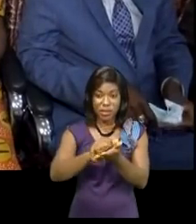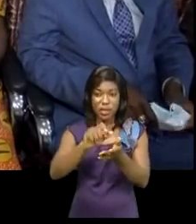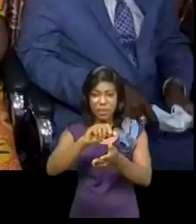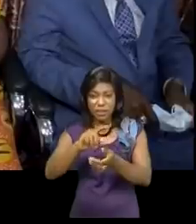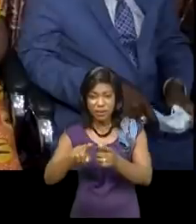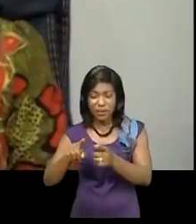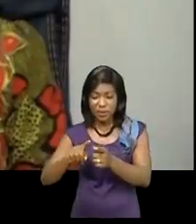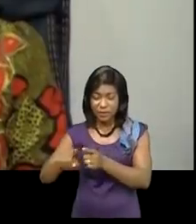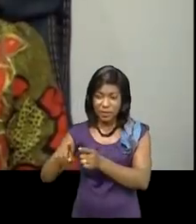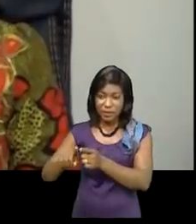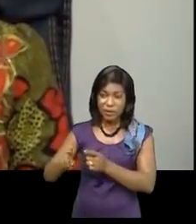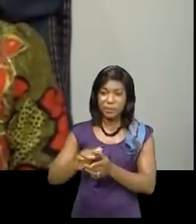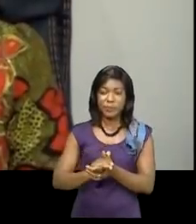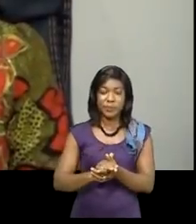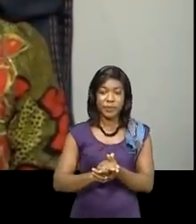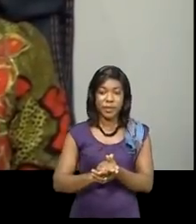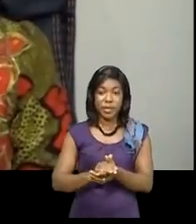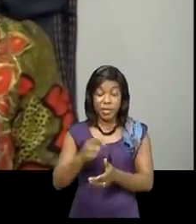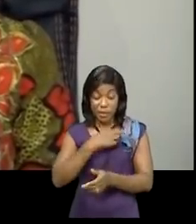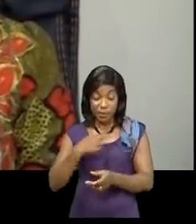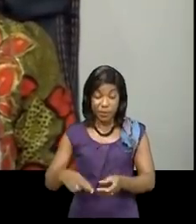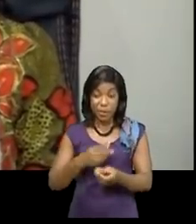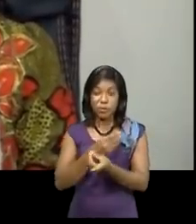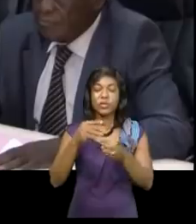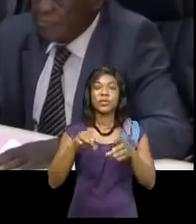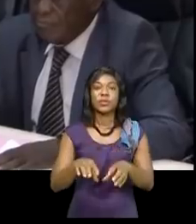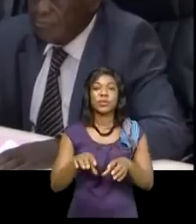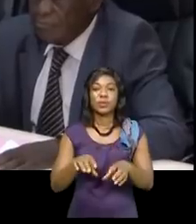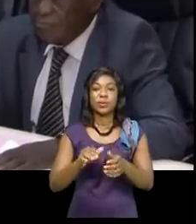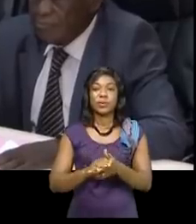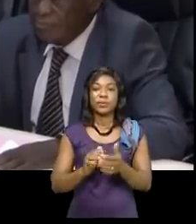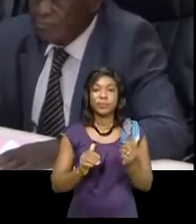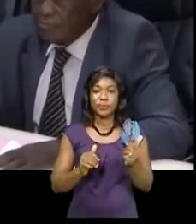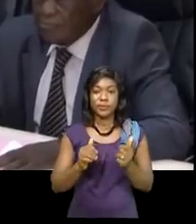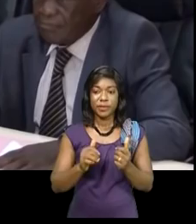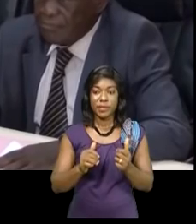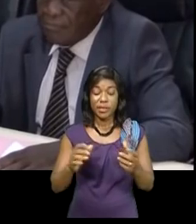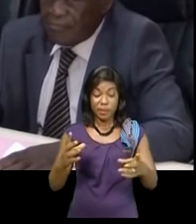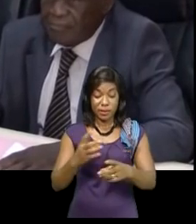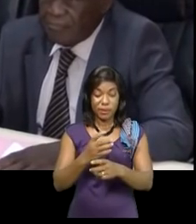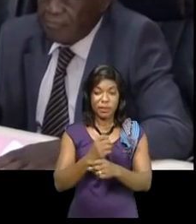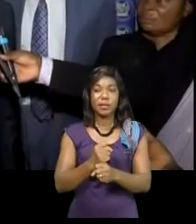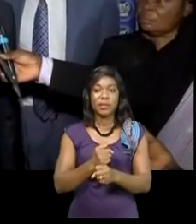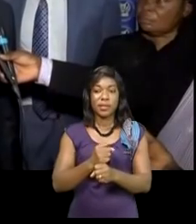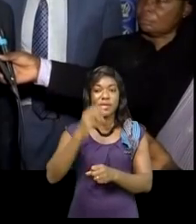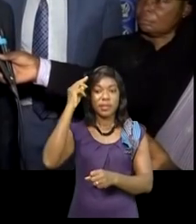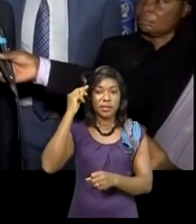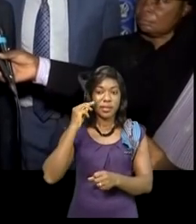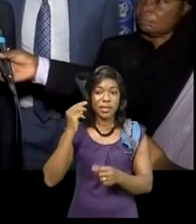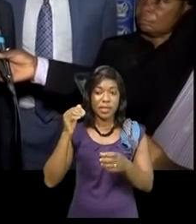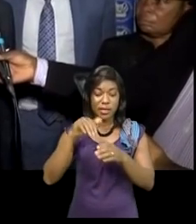l'entrepreneuriat féminin en République démocratique du Congo, PEF. Sur le résumé des ministres, il a trouvé que dans nos analyses,